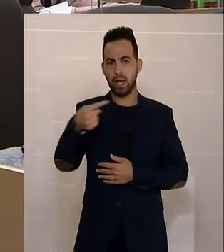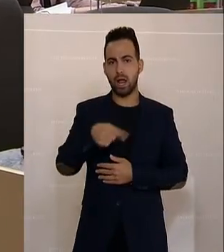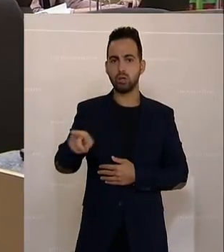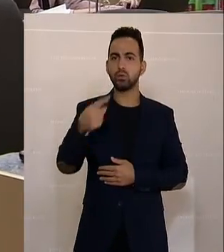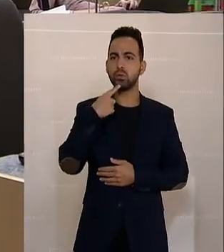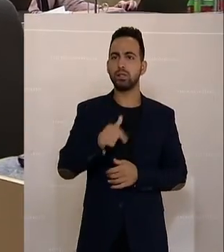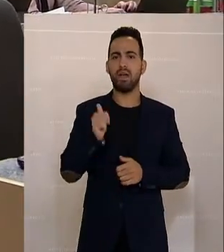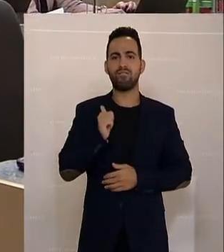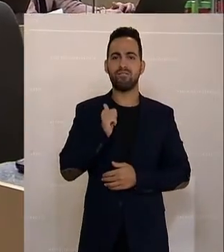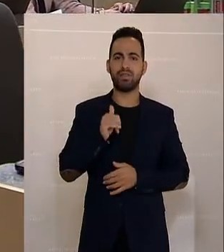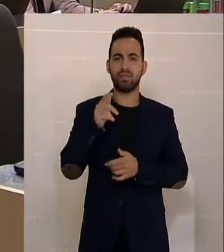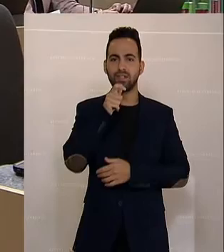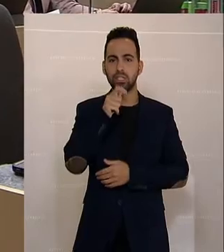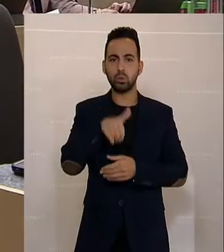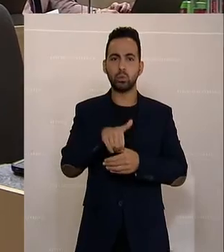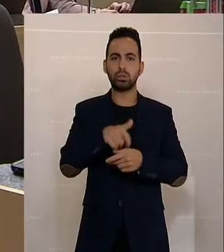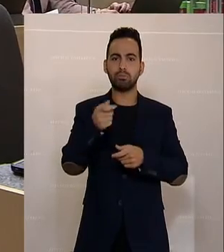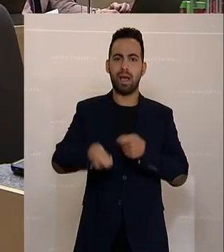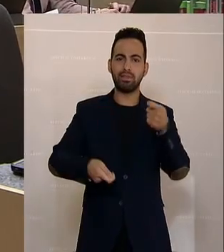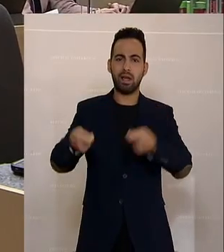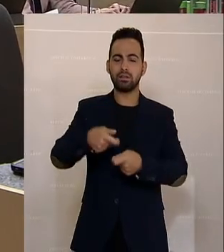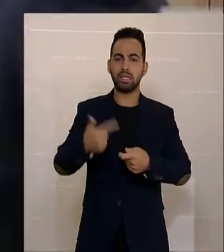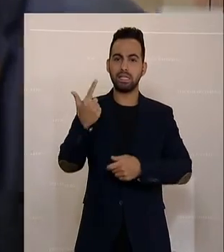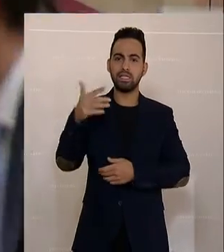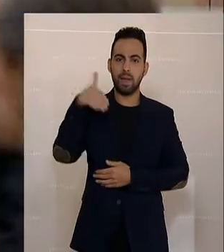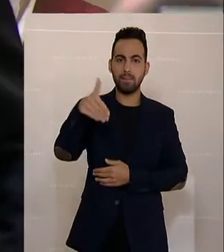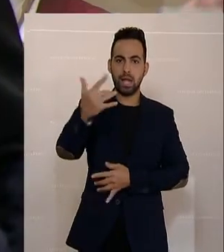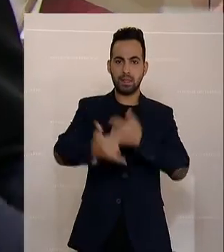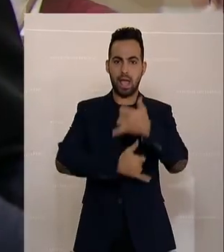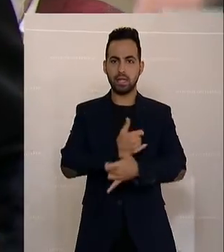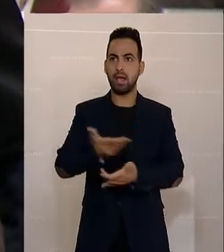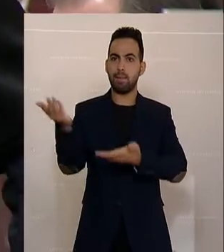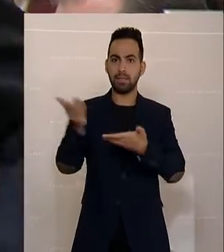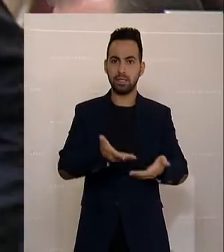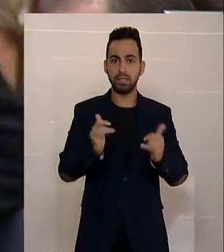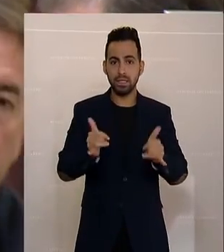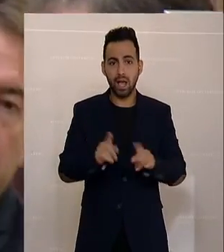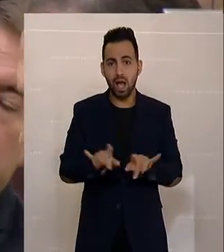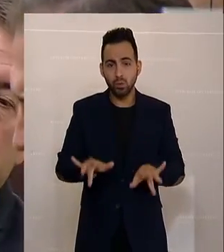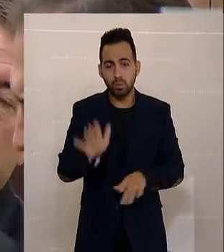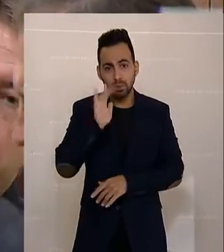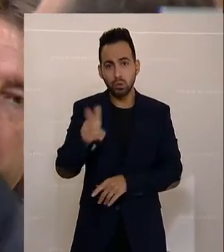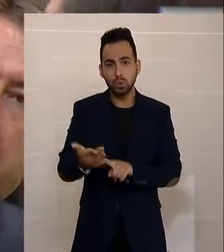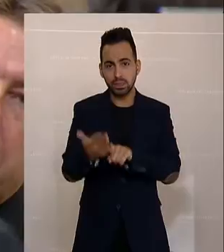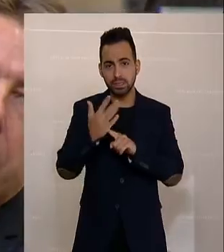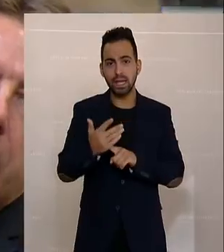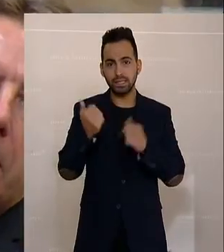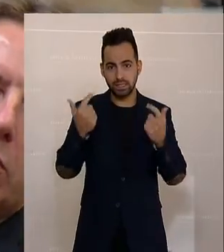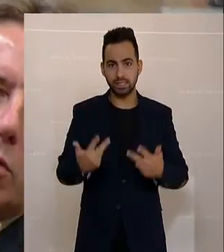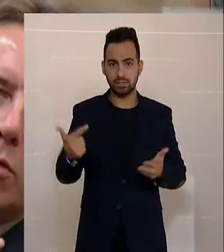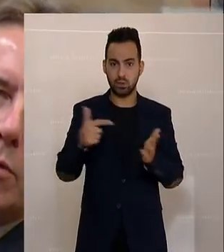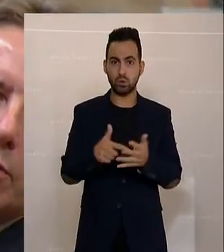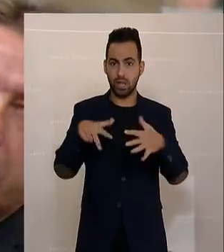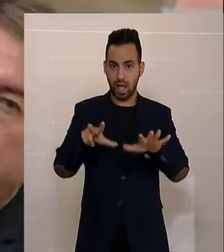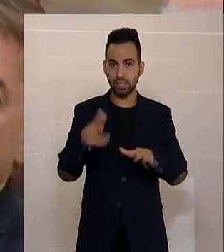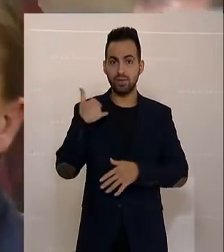Wanderversicherungsbeiträge bringen 2 Milliarden im Jahr, dann muss ich sagen, komm auch du mit richtigen Zahlen. 2018 war der